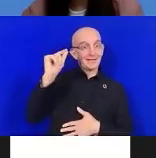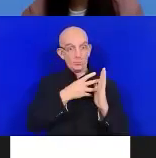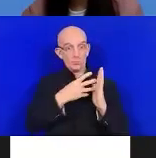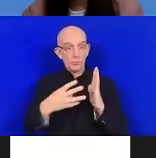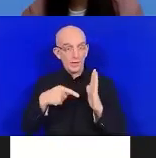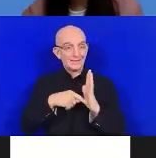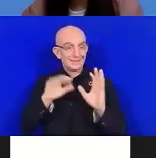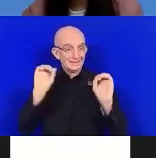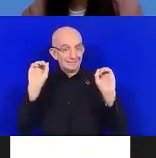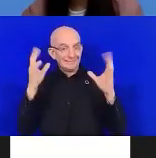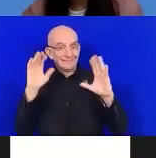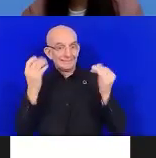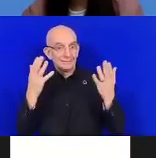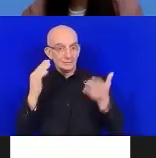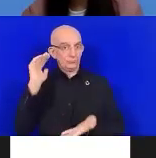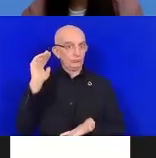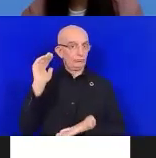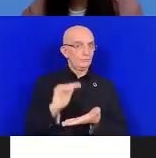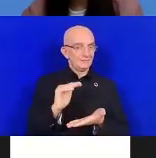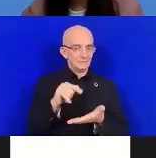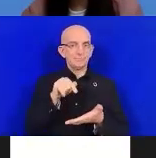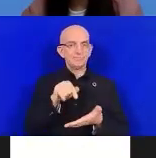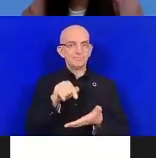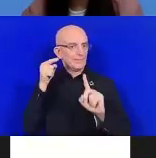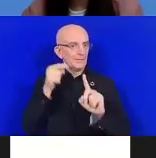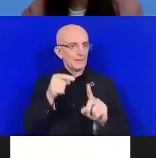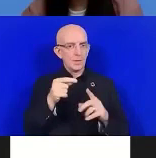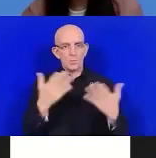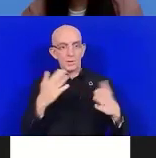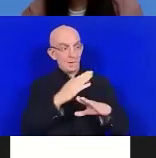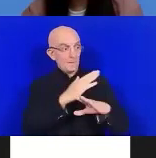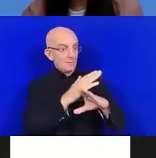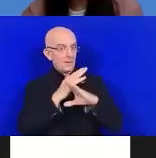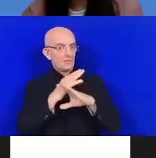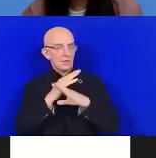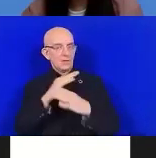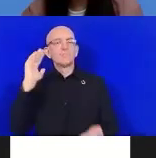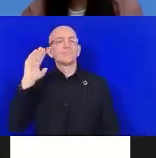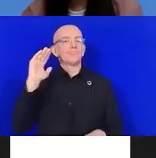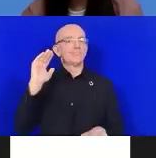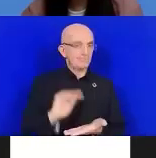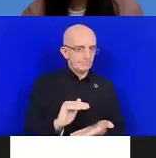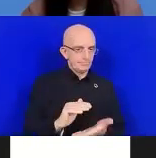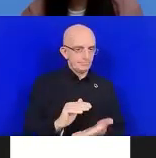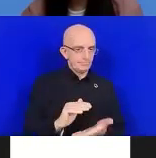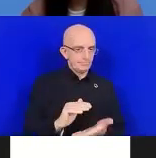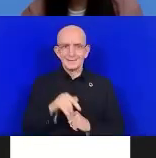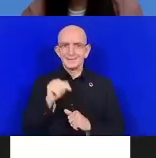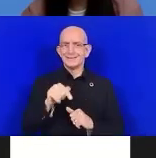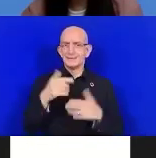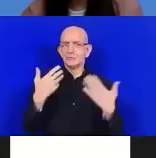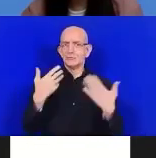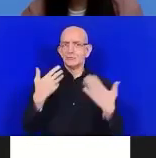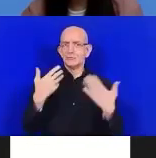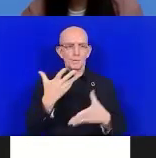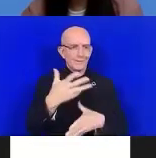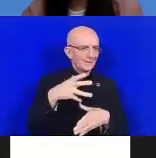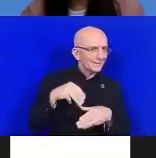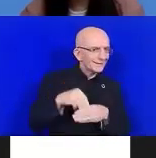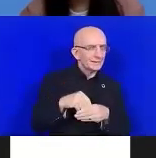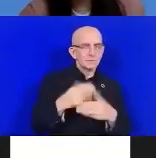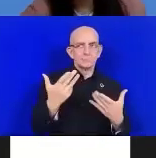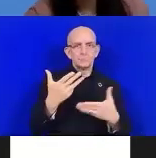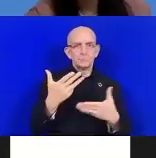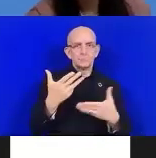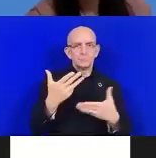ne sont plus considérées comme des victimes en quête d'assistance, mais comme des parties prenantes égales